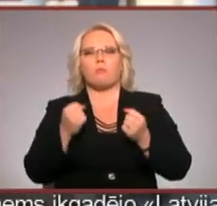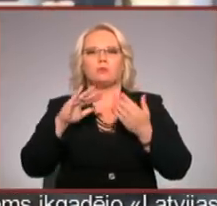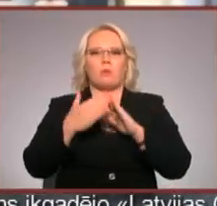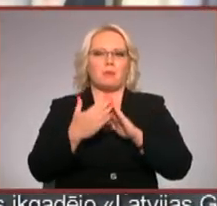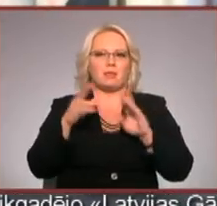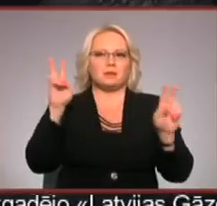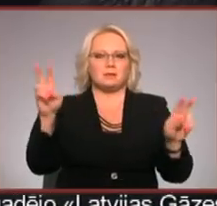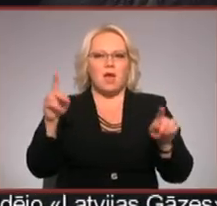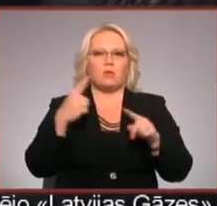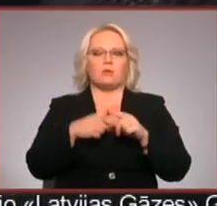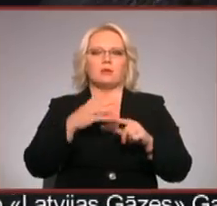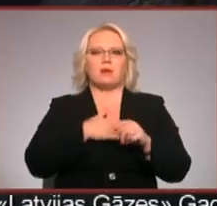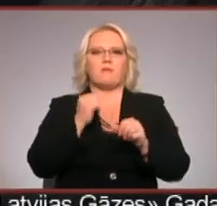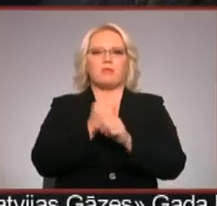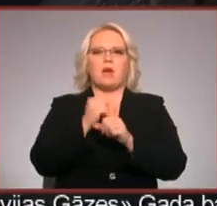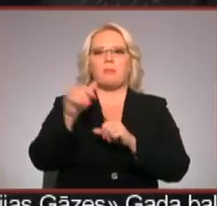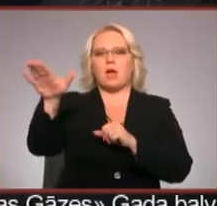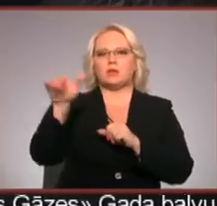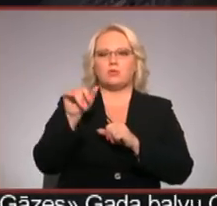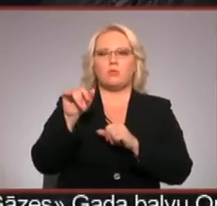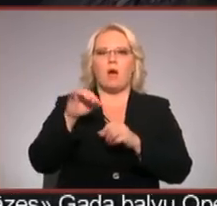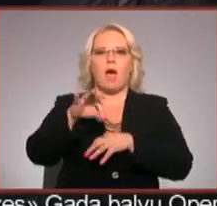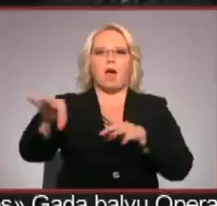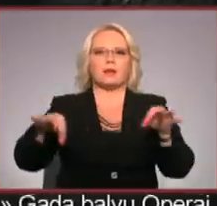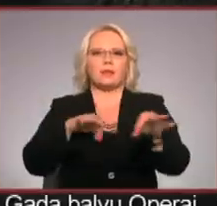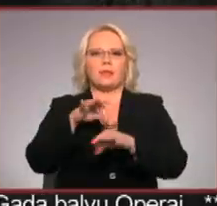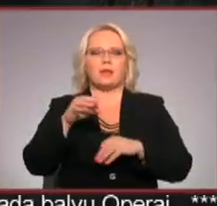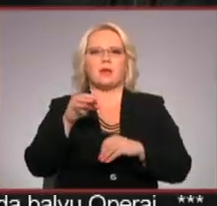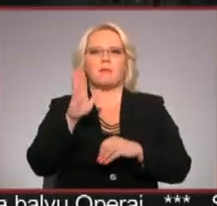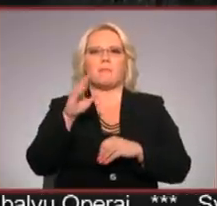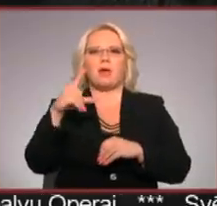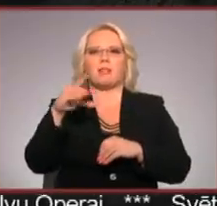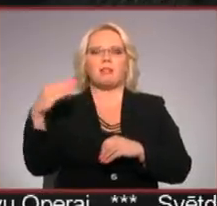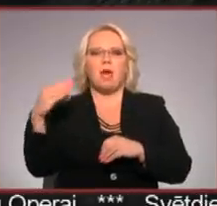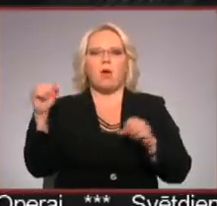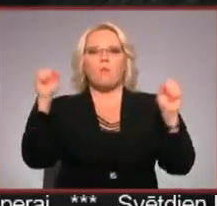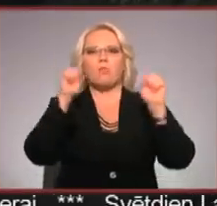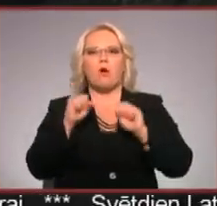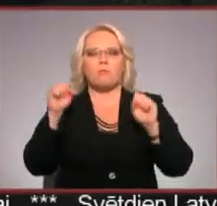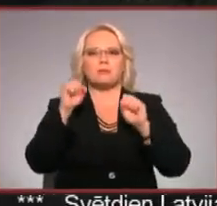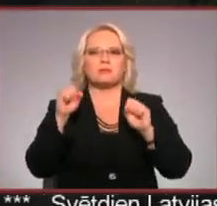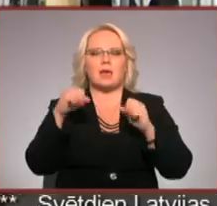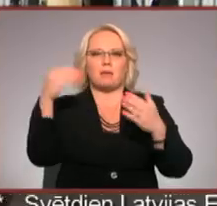Anukas de Klērkas darbi ir aizgūta no arhitekta Etienne Luise Boulé utopiskajām skitsēm.